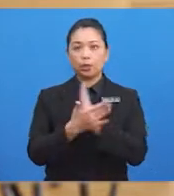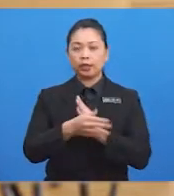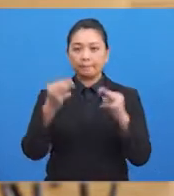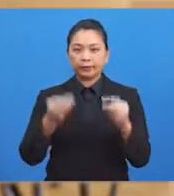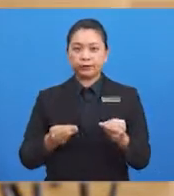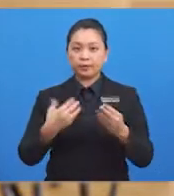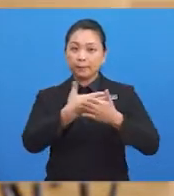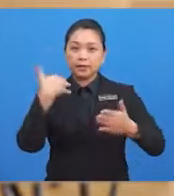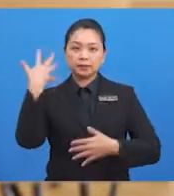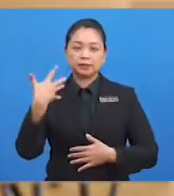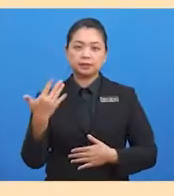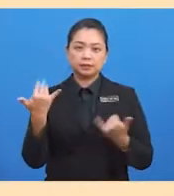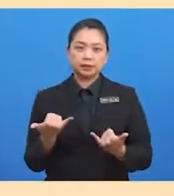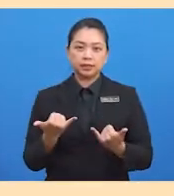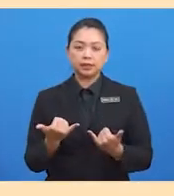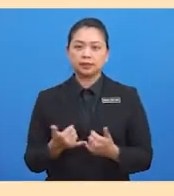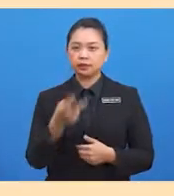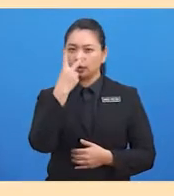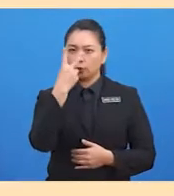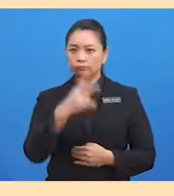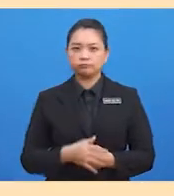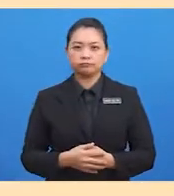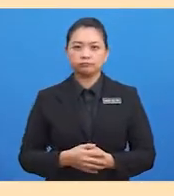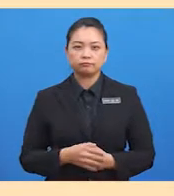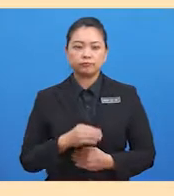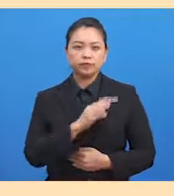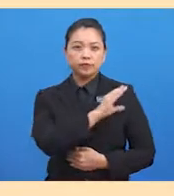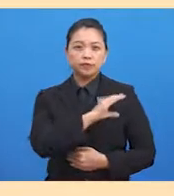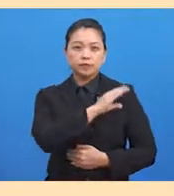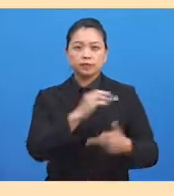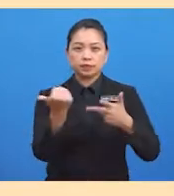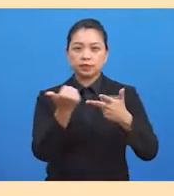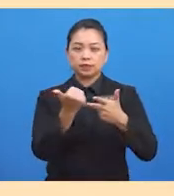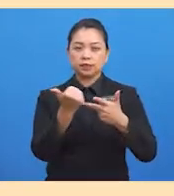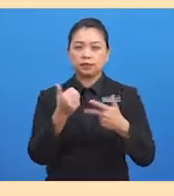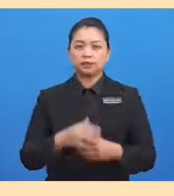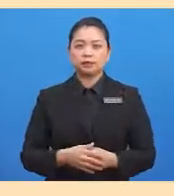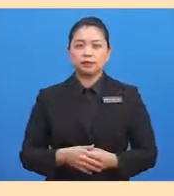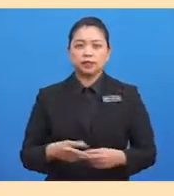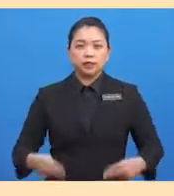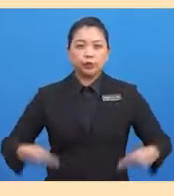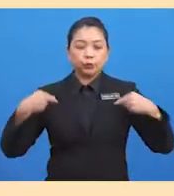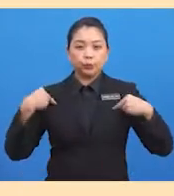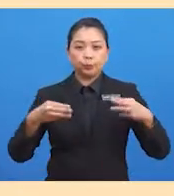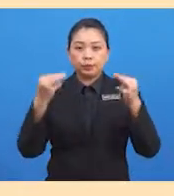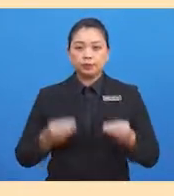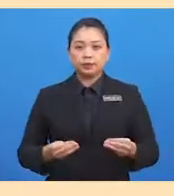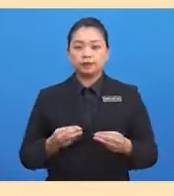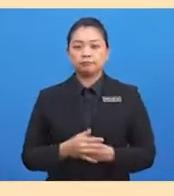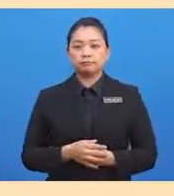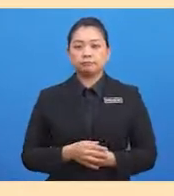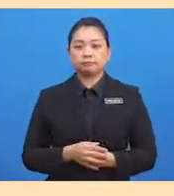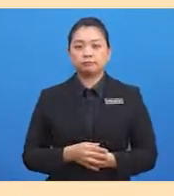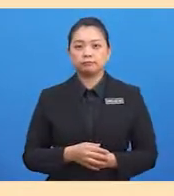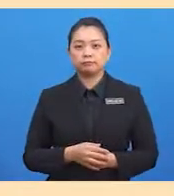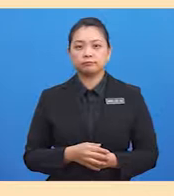marilah kita mengkaji pula ciri ketiga kehidupan manusia Zaman Prasejarah, iaitu cara